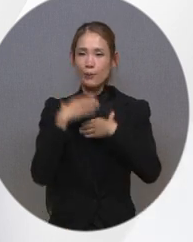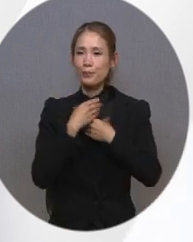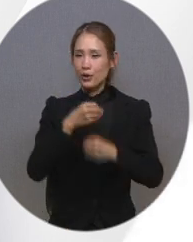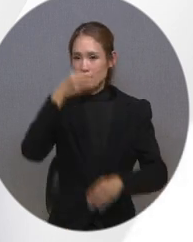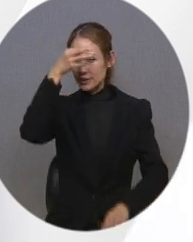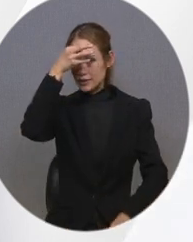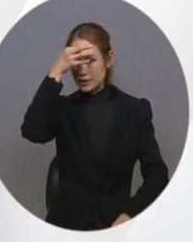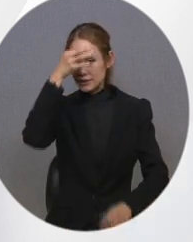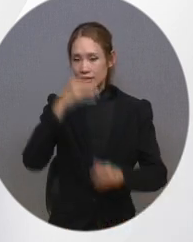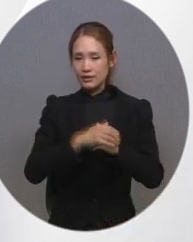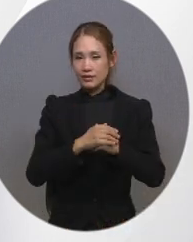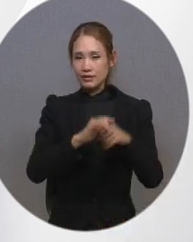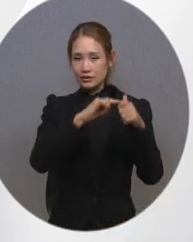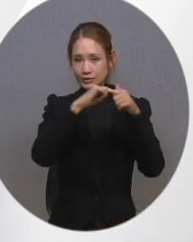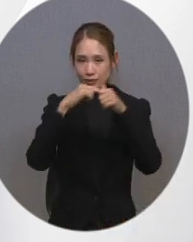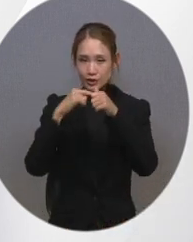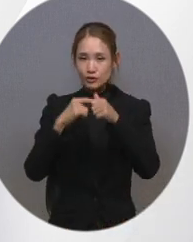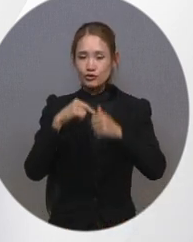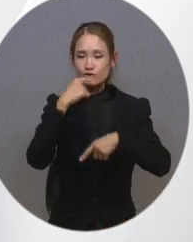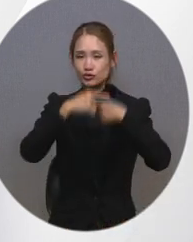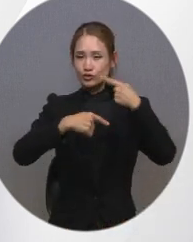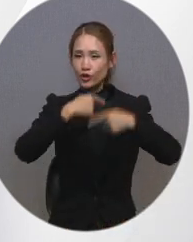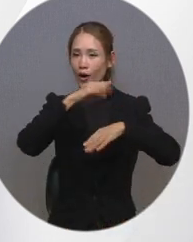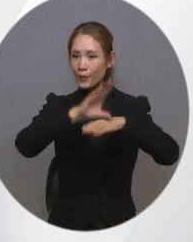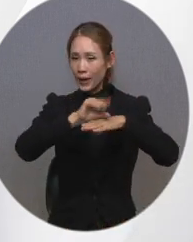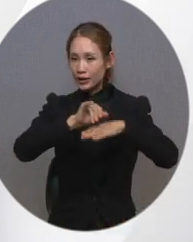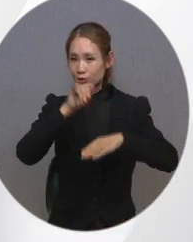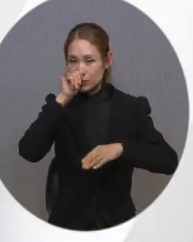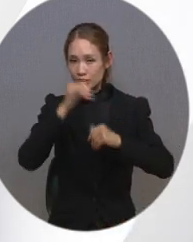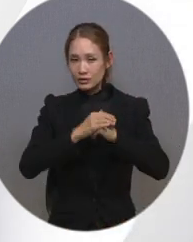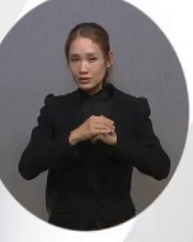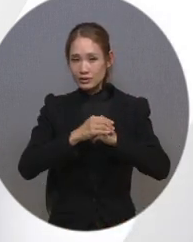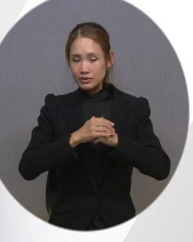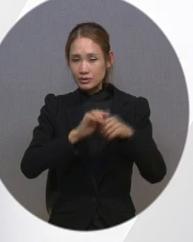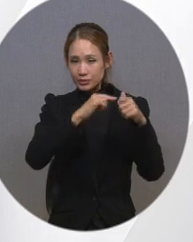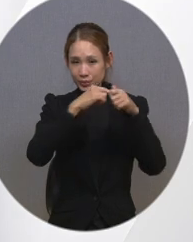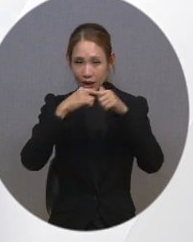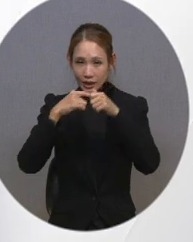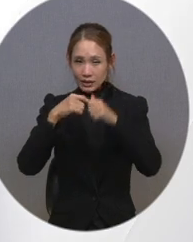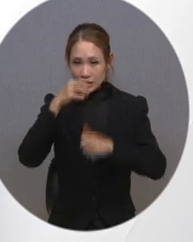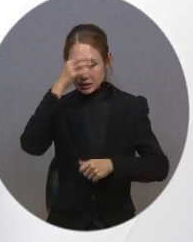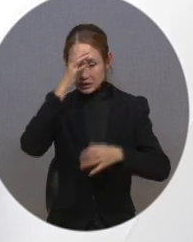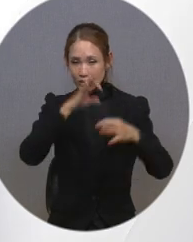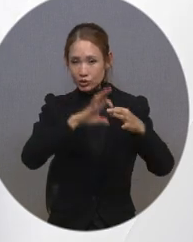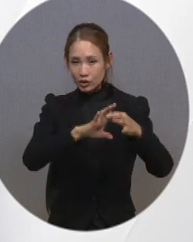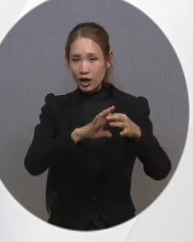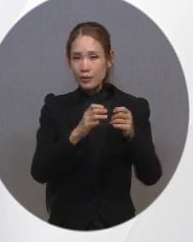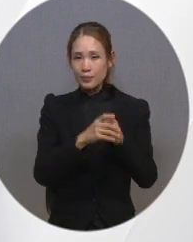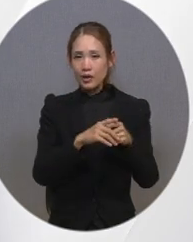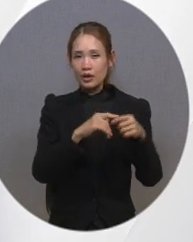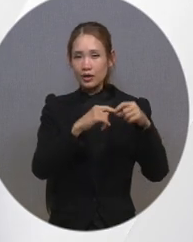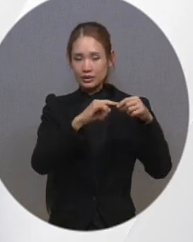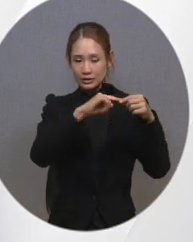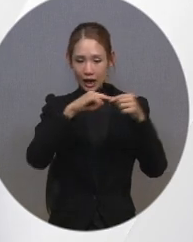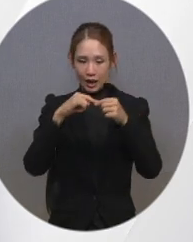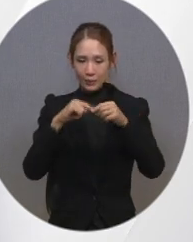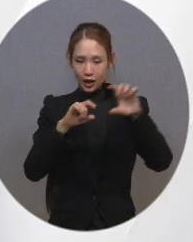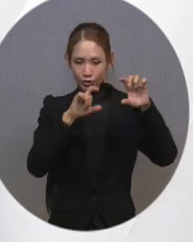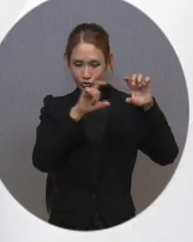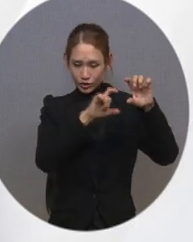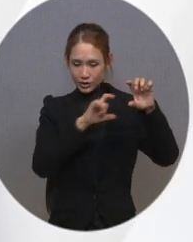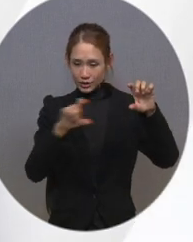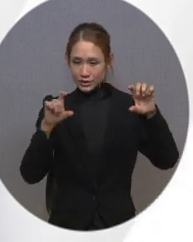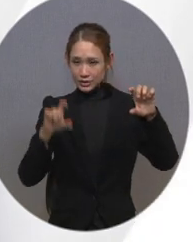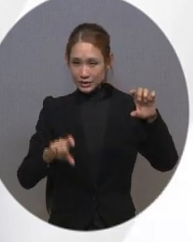기능은 회세 자막, 수어 방송 기능이 있으며 회세 자막 기능에서는 자막 위치, 자막 크기, 자막